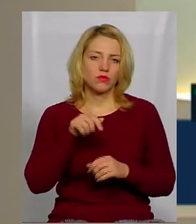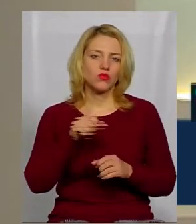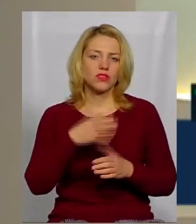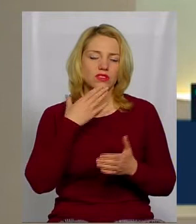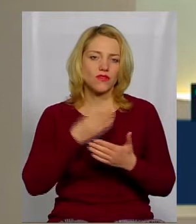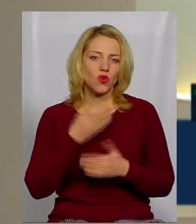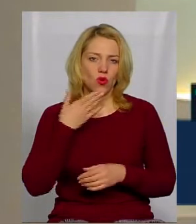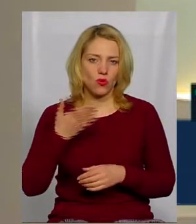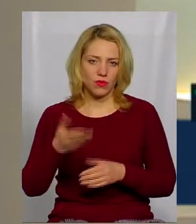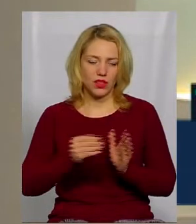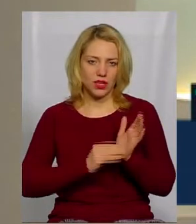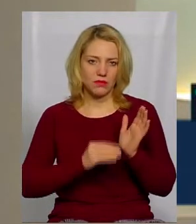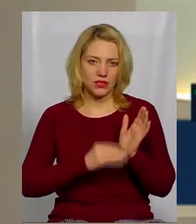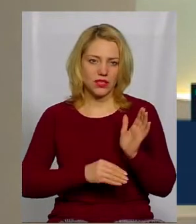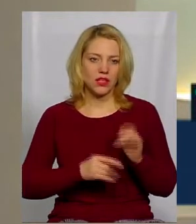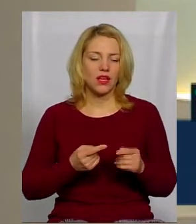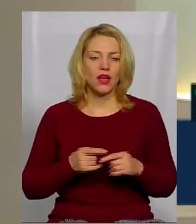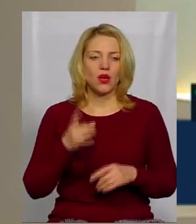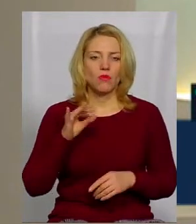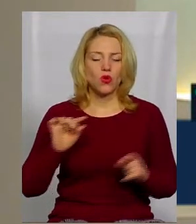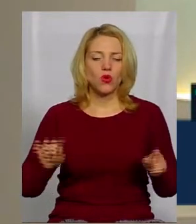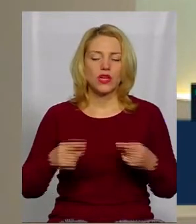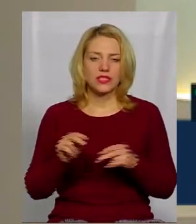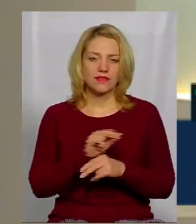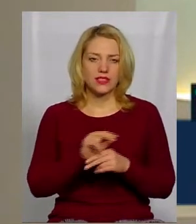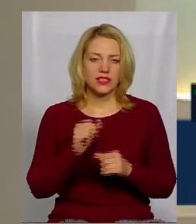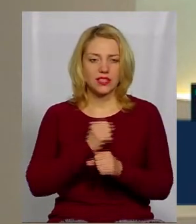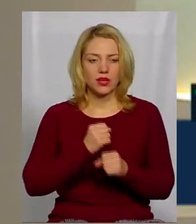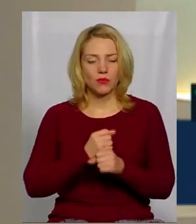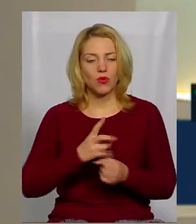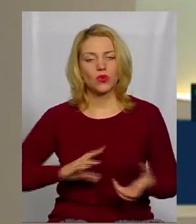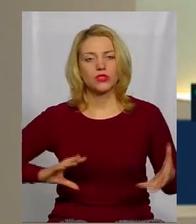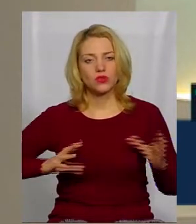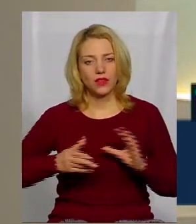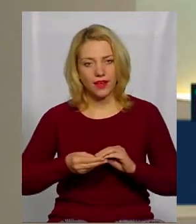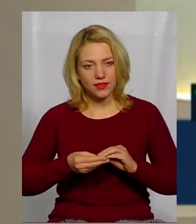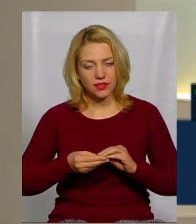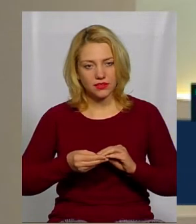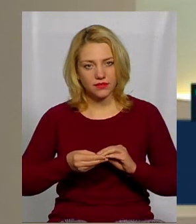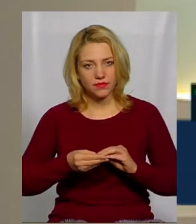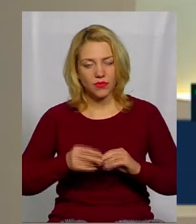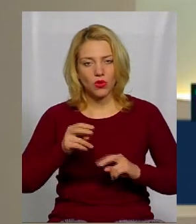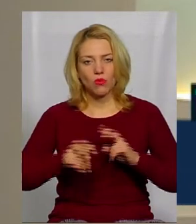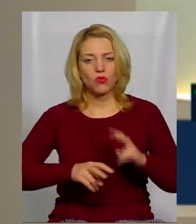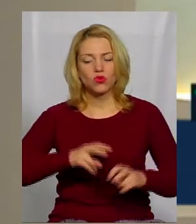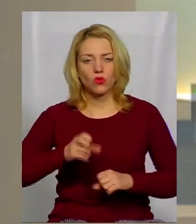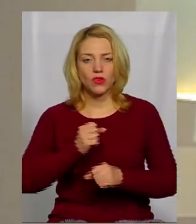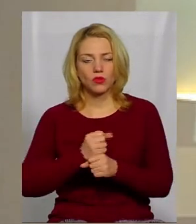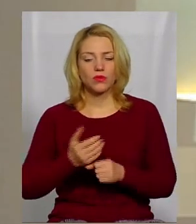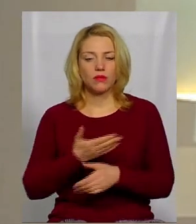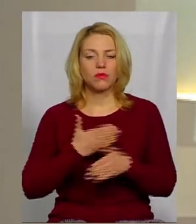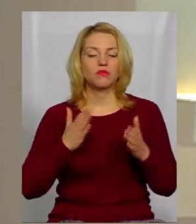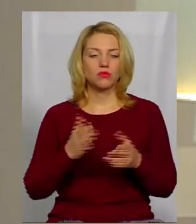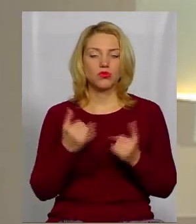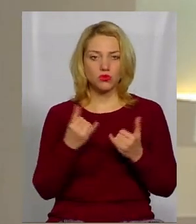коментарі. Про реставраційні роботи, про результати пошукових робіт ми